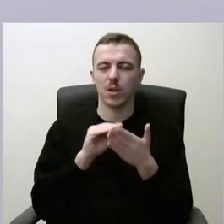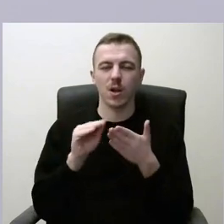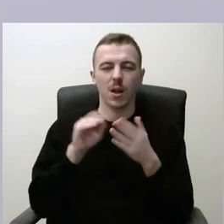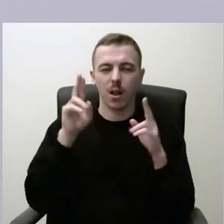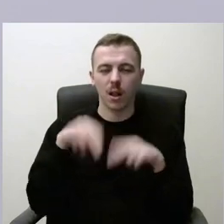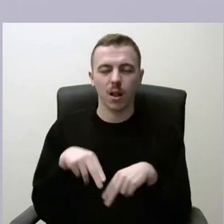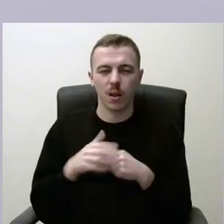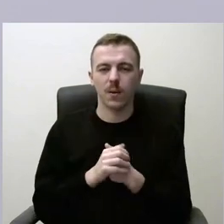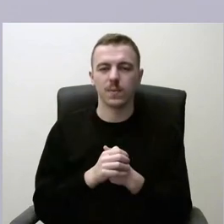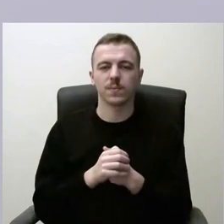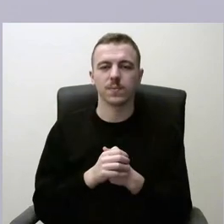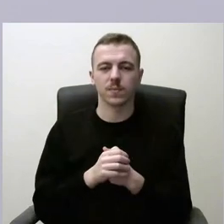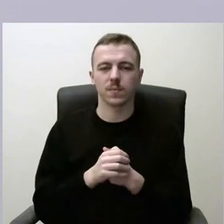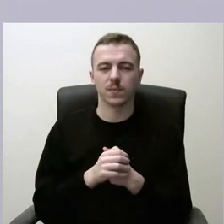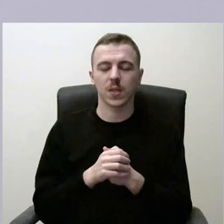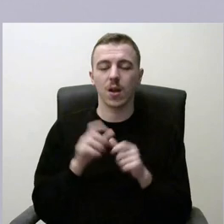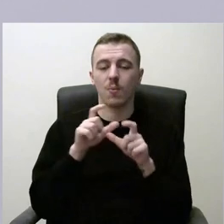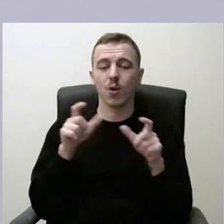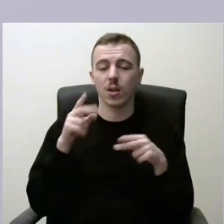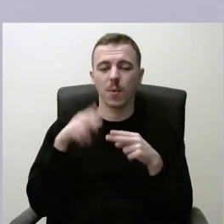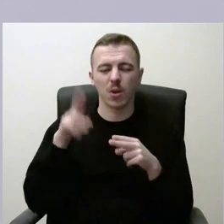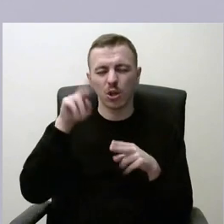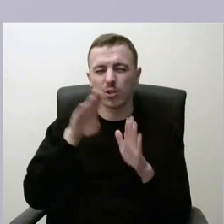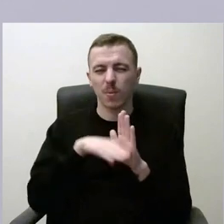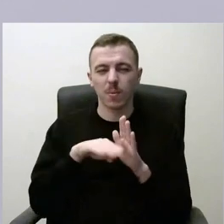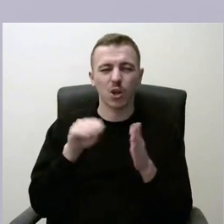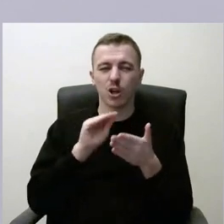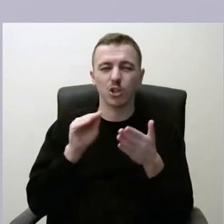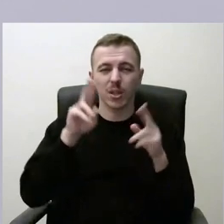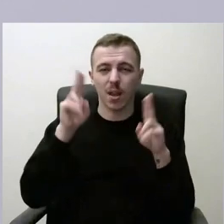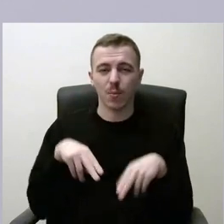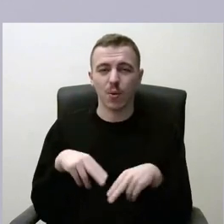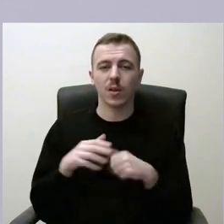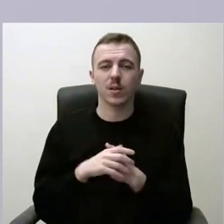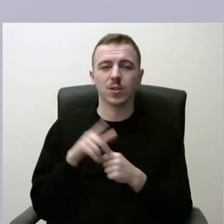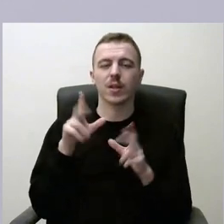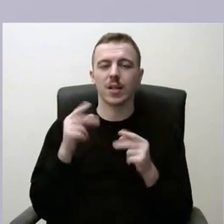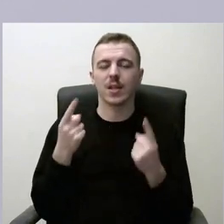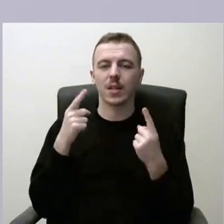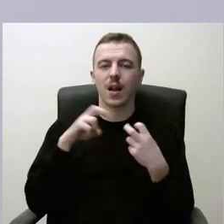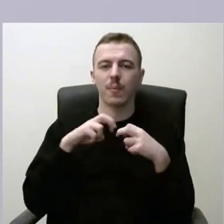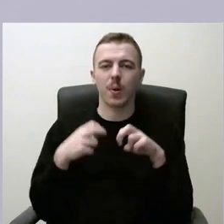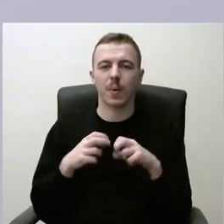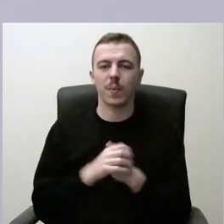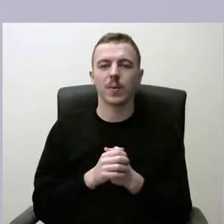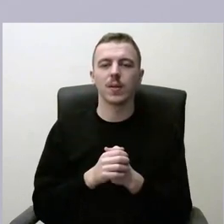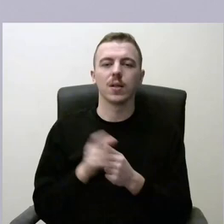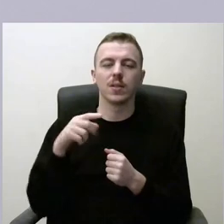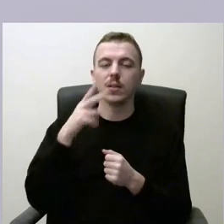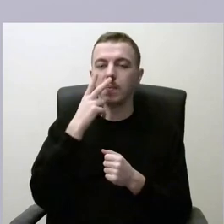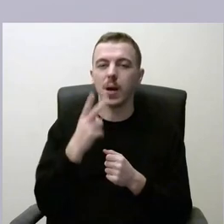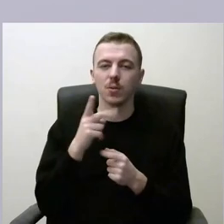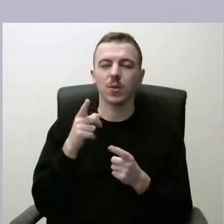pabaigia mokyklą, nežino elementarių dalykų, rašyti nemoka, kas yra iš tikrųjų didelė problema. Ir mes matom, kad visa